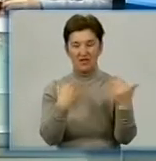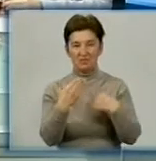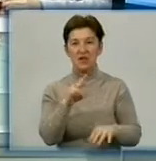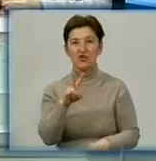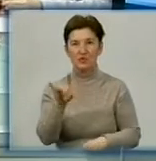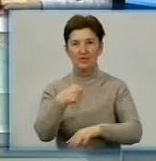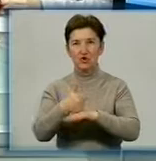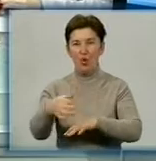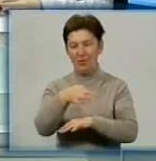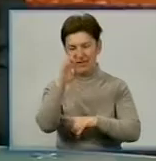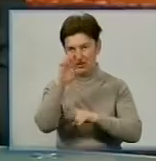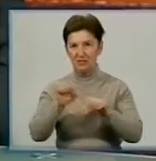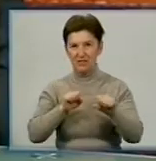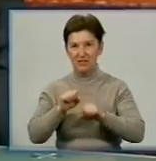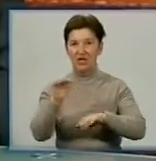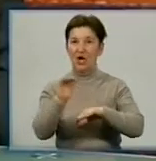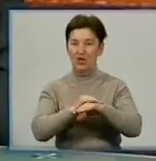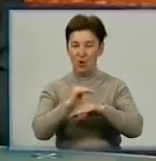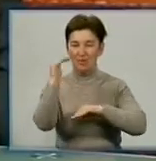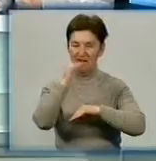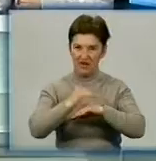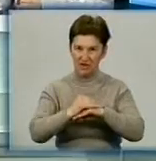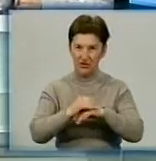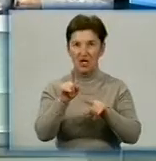Добрий вечір!